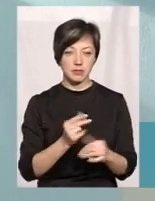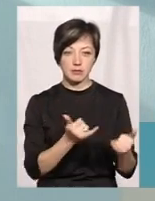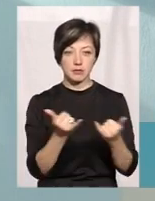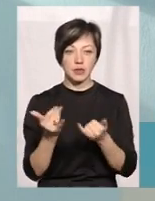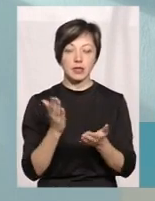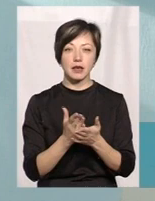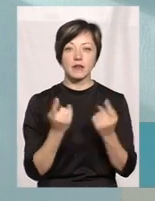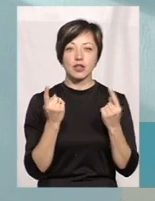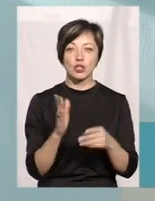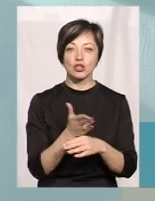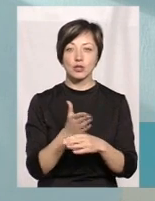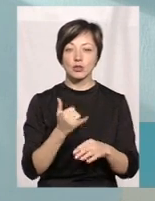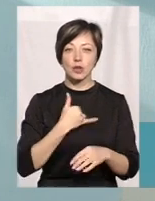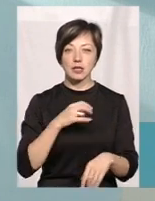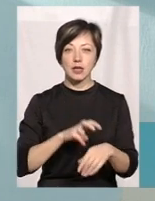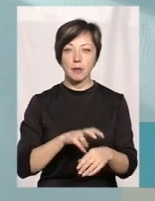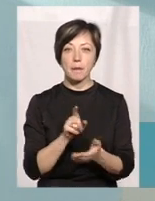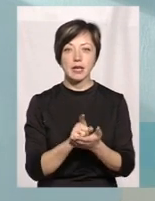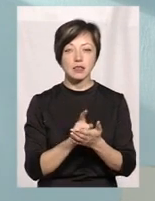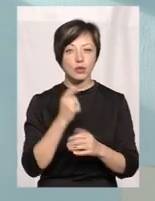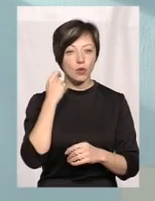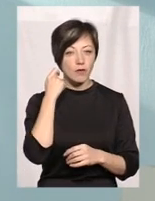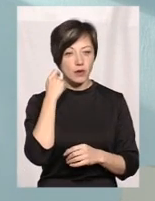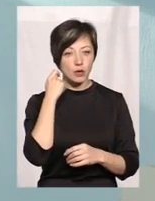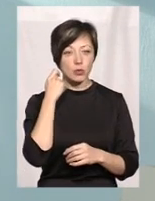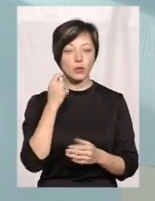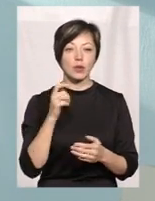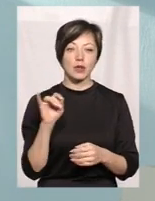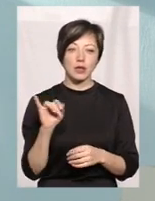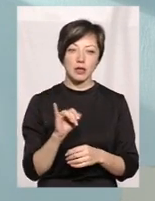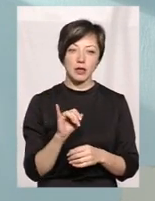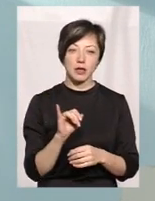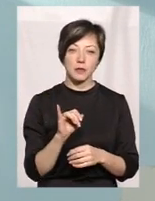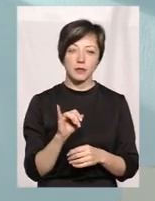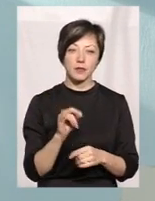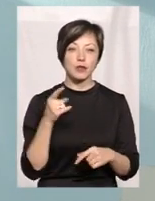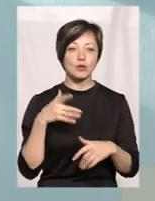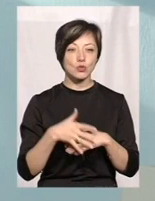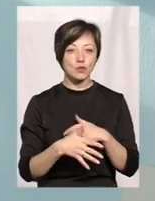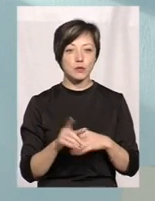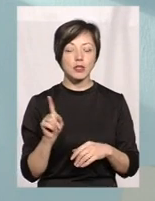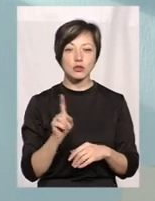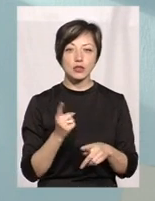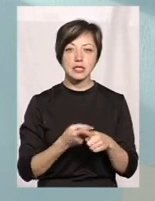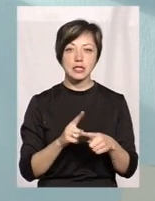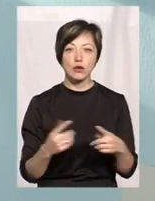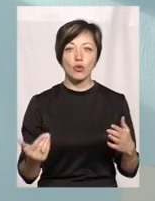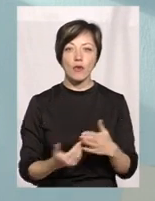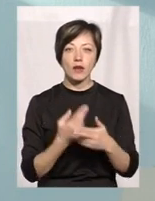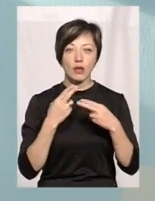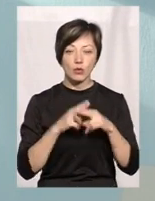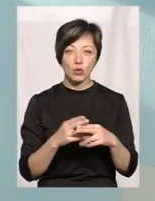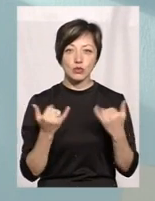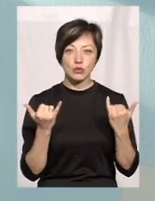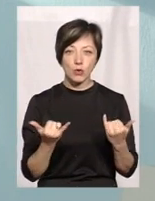Є велика частка у нас лікарів пенсійного віку. І зрозуміло, що ці нові технології, які